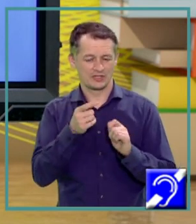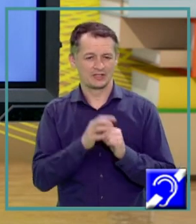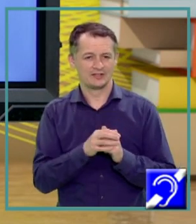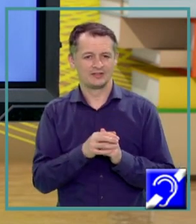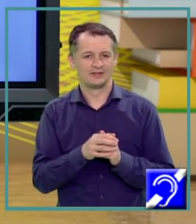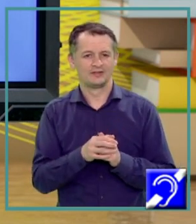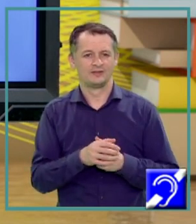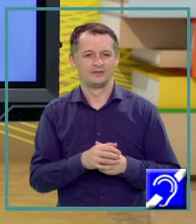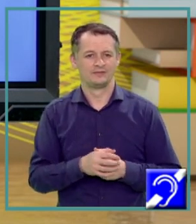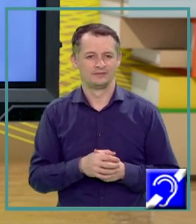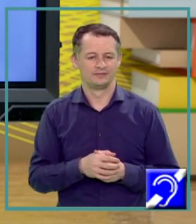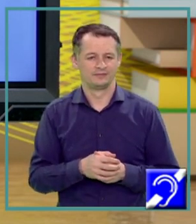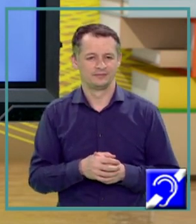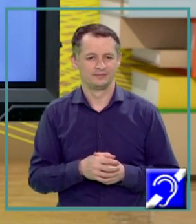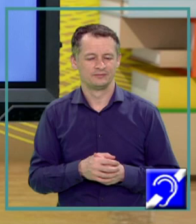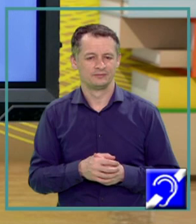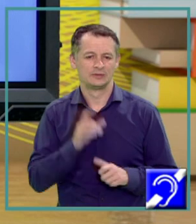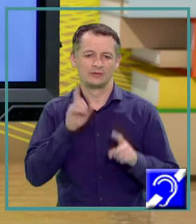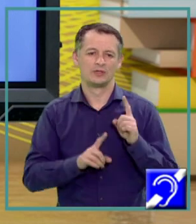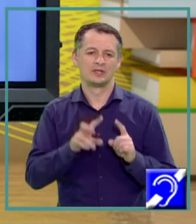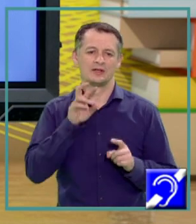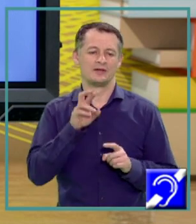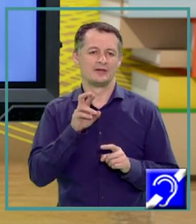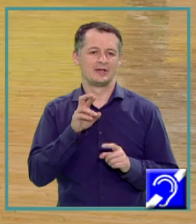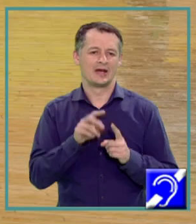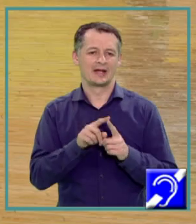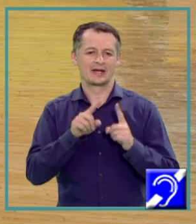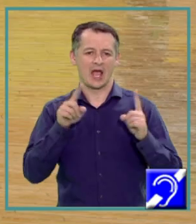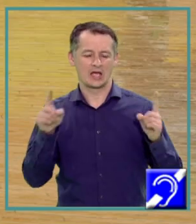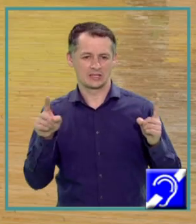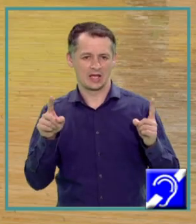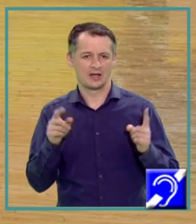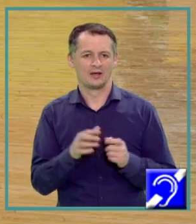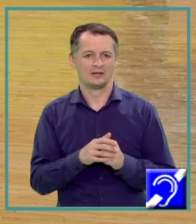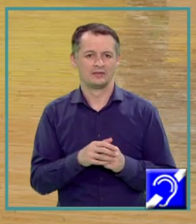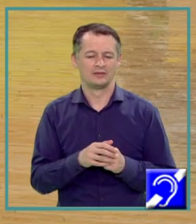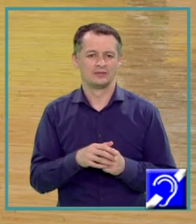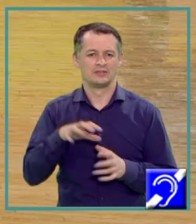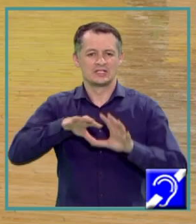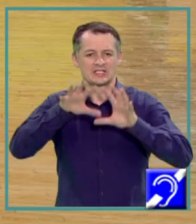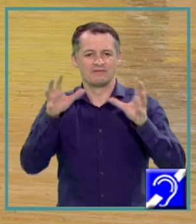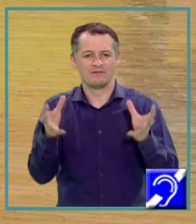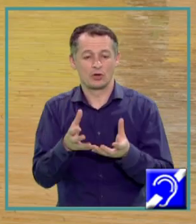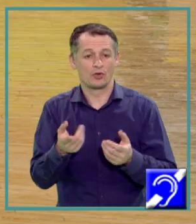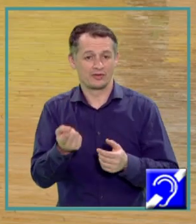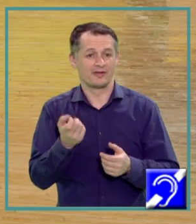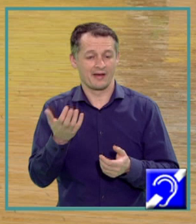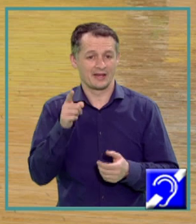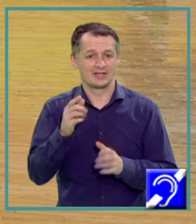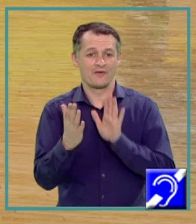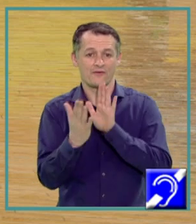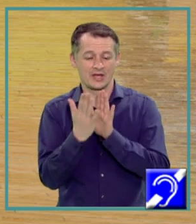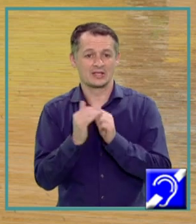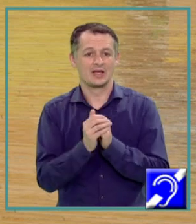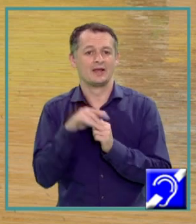de raza de curbură a sferelor din care provin fețele lentilei Înseamnă că